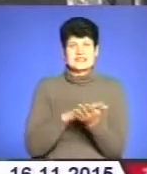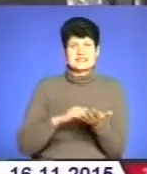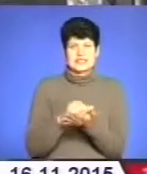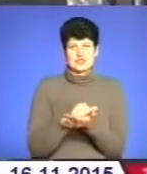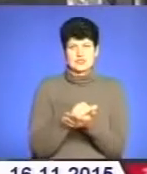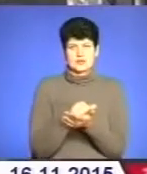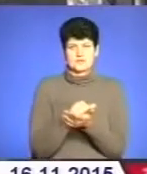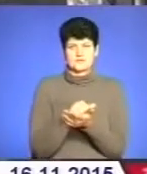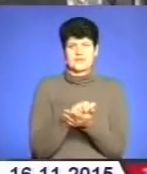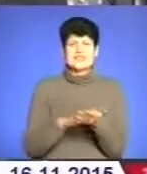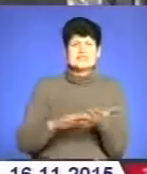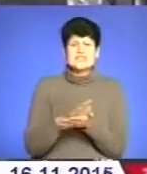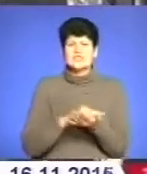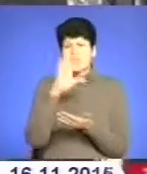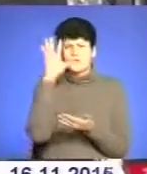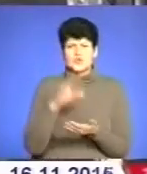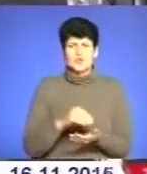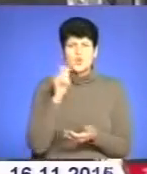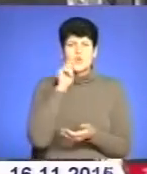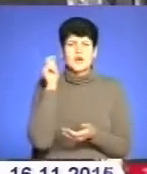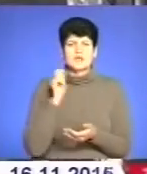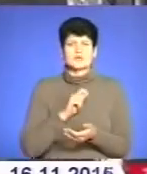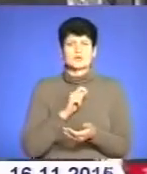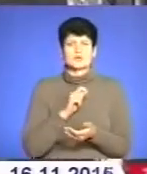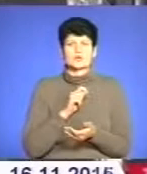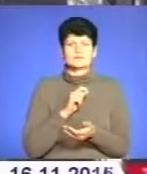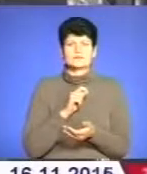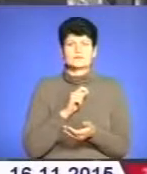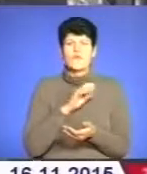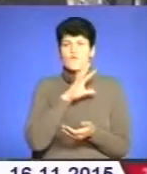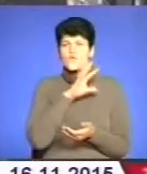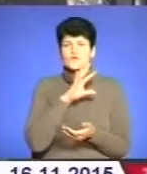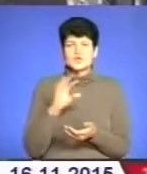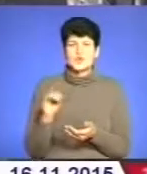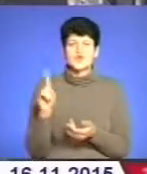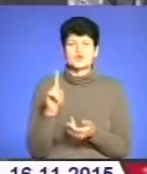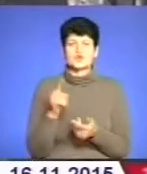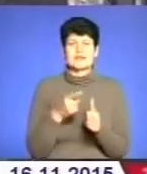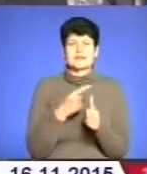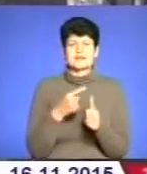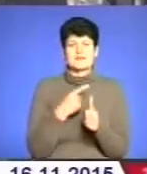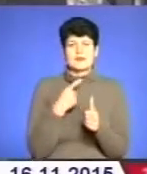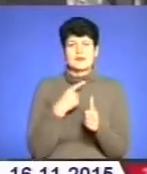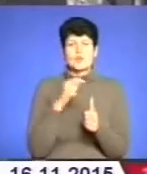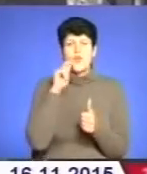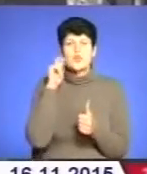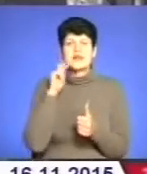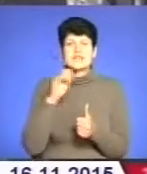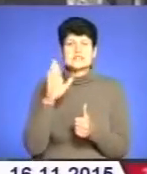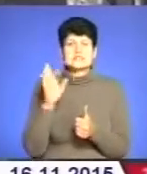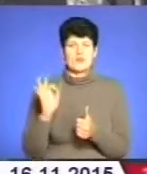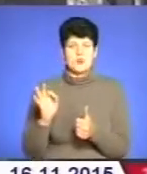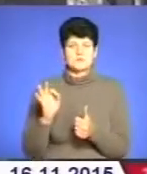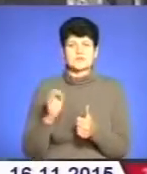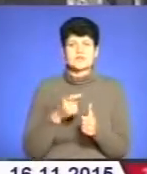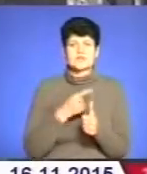Знищення всього українського, всього, що розвивалося українством, що